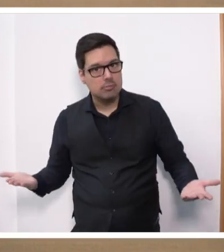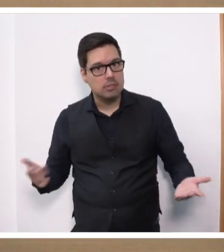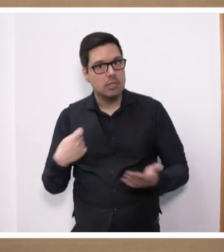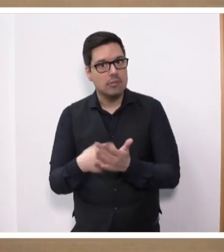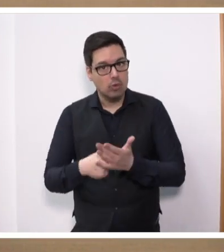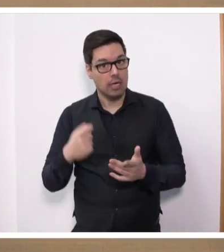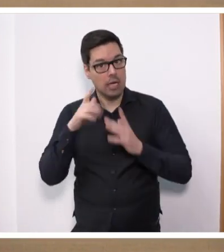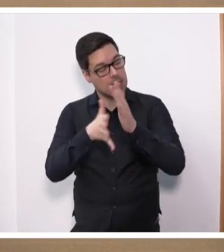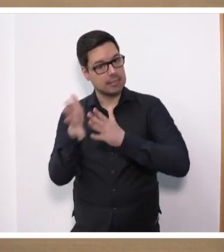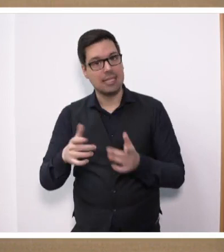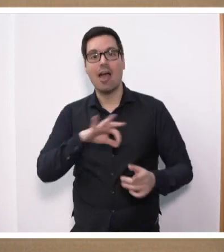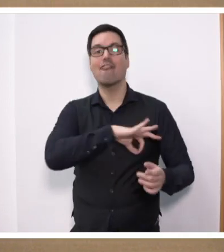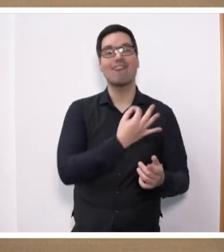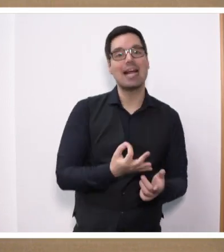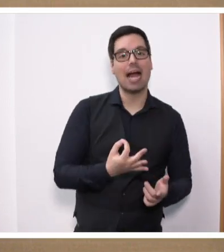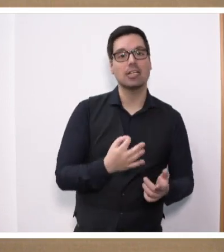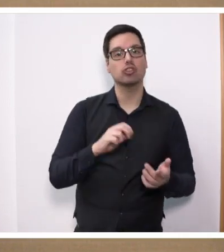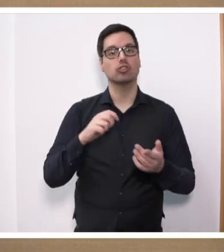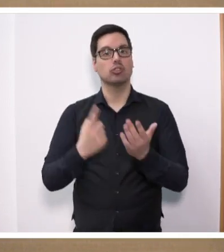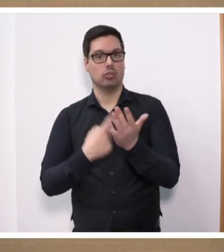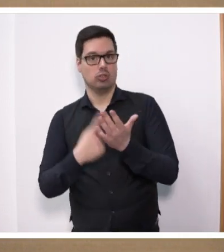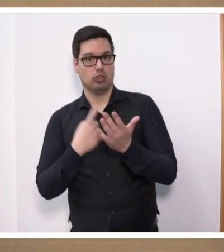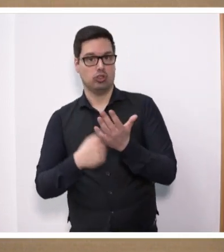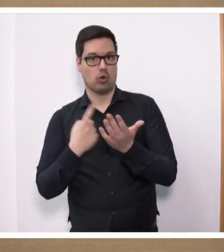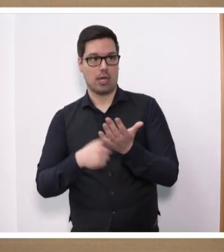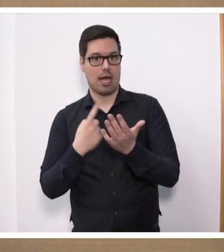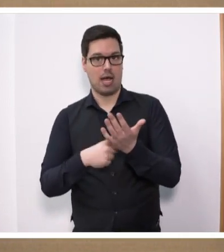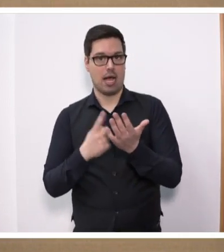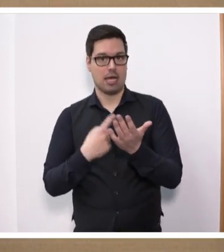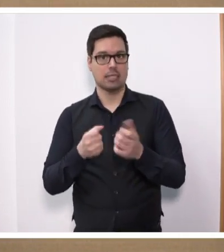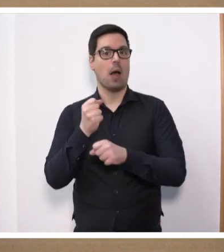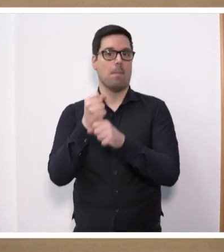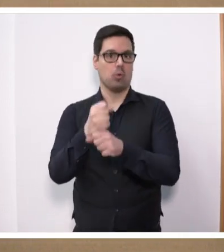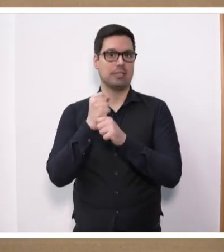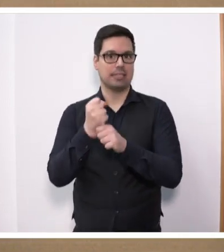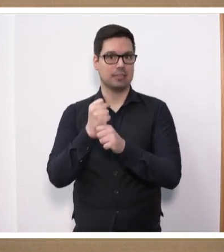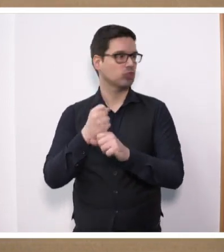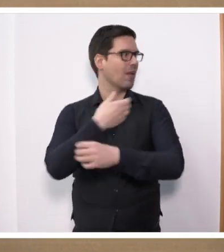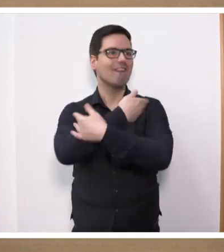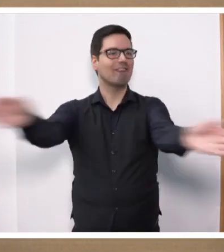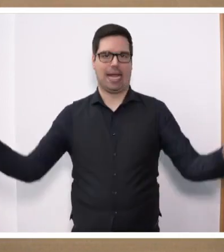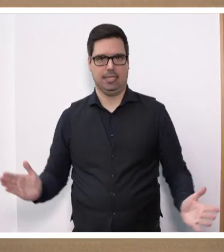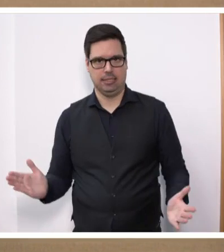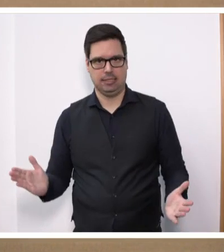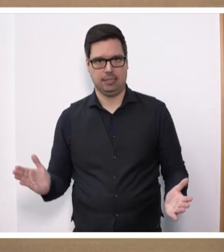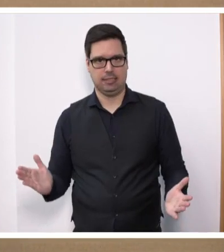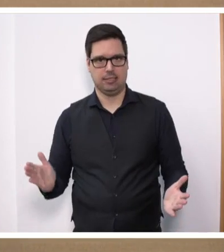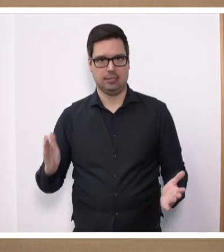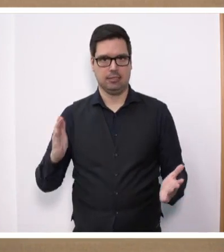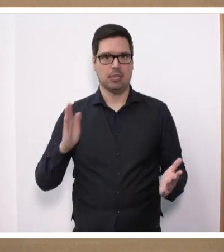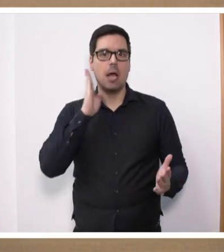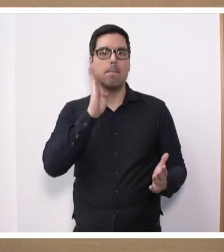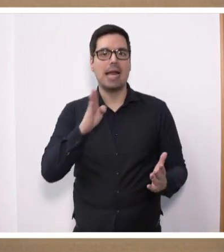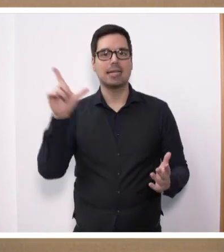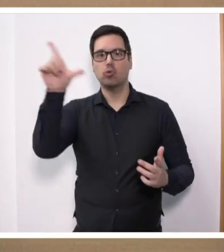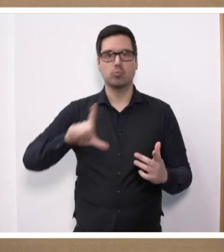Ich sage es Ihnen, in Frankreich ist die geplante Steuererhöhung für Agrardiesel nach Protesten der Landwirte längst wieder vom Tisch. In Belgien und Luxemburg